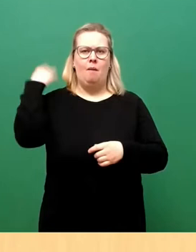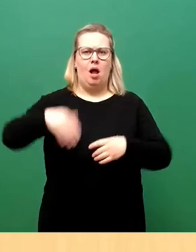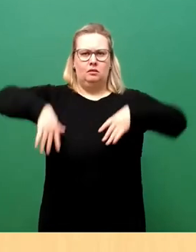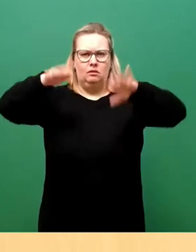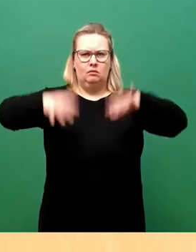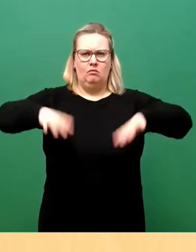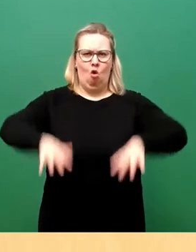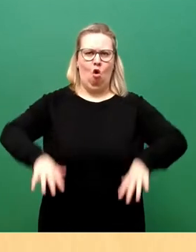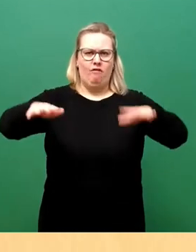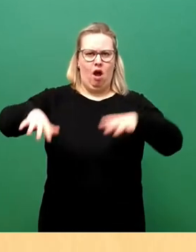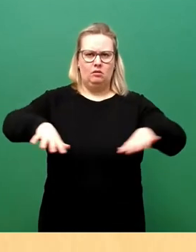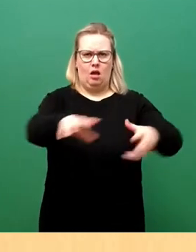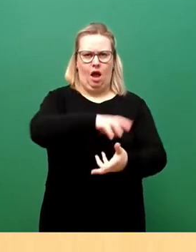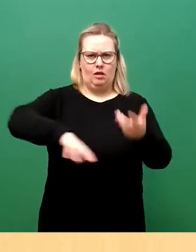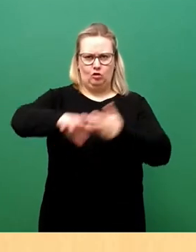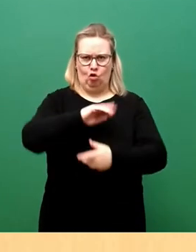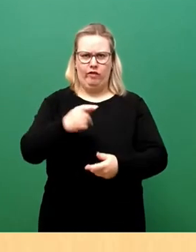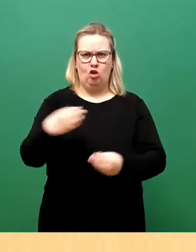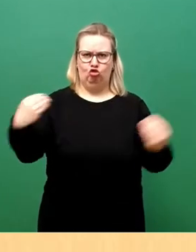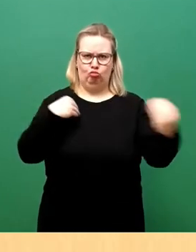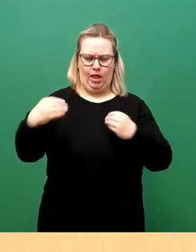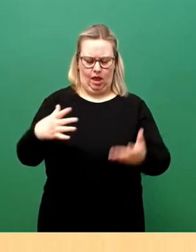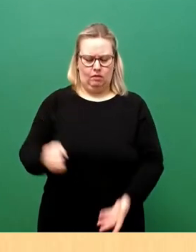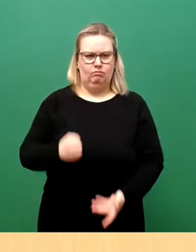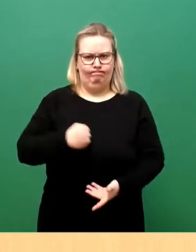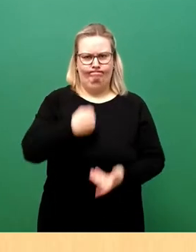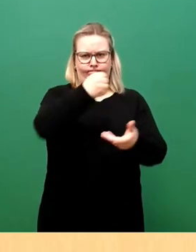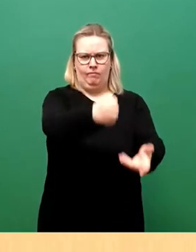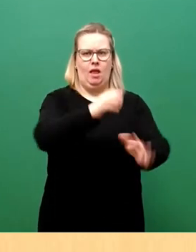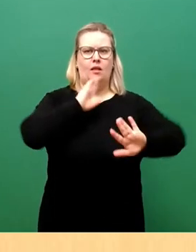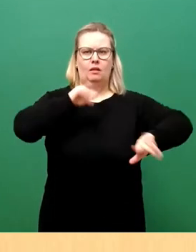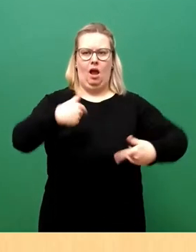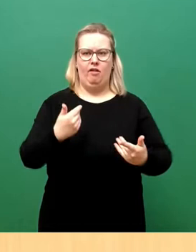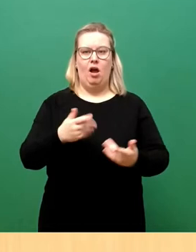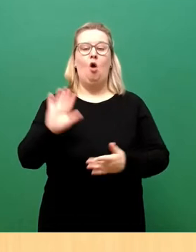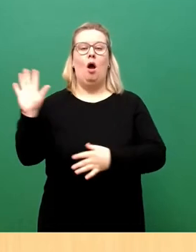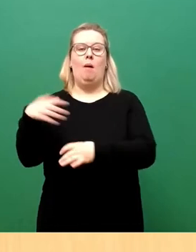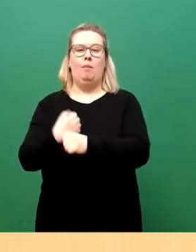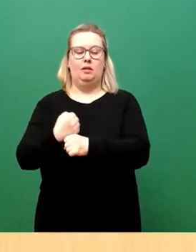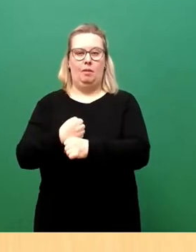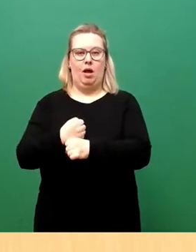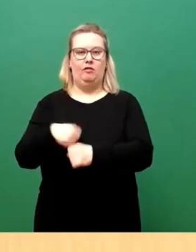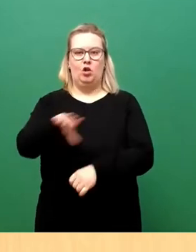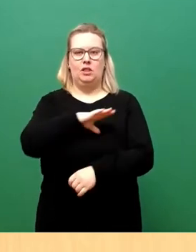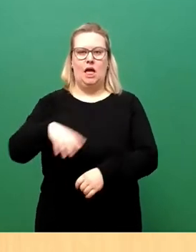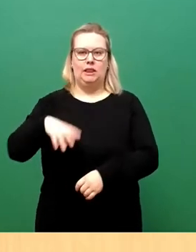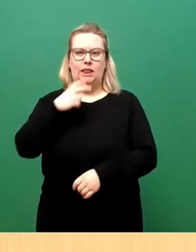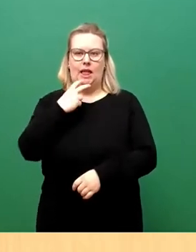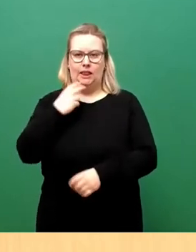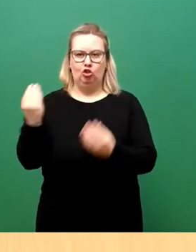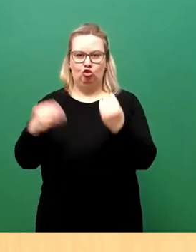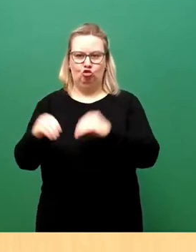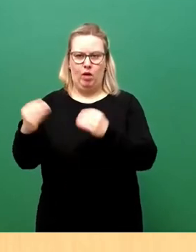beschlossen, zu übergeben. Gleichzeitig konnten wir auch eine Spende der Mitarbeiterinnen und Mitarbeiter der Sachsenenergie den